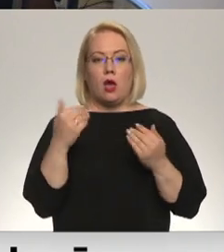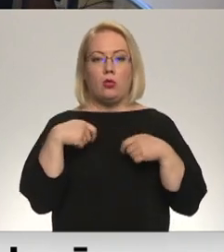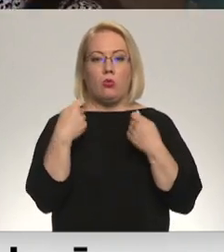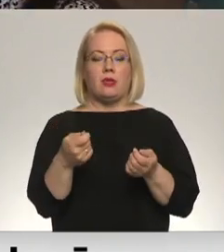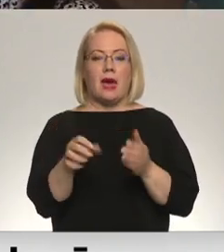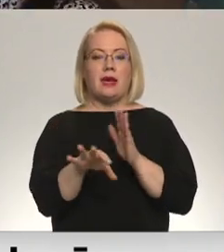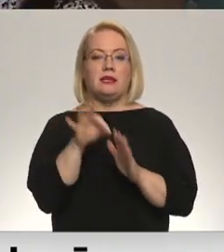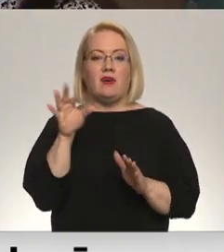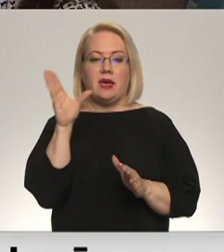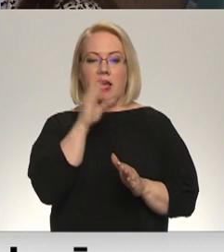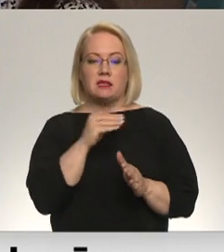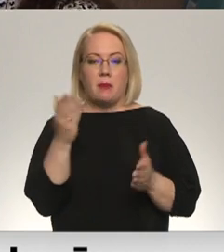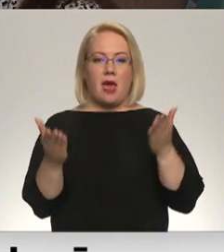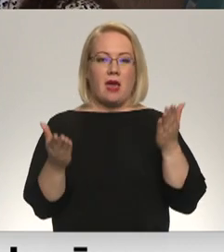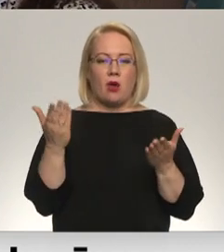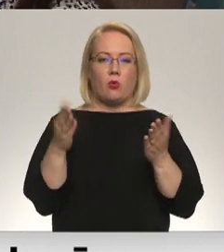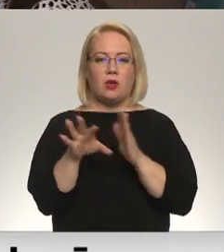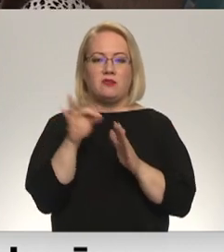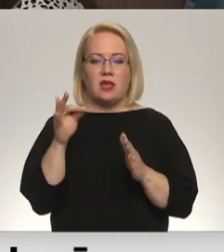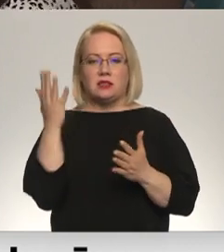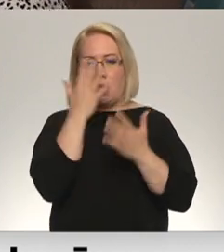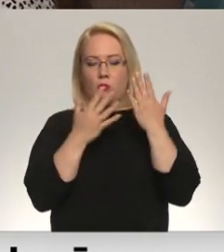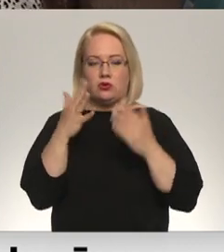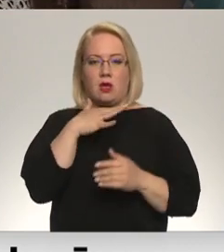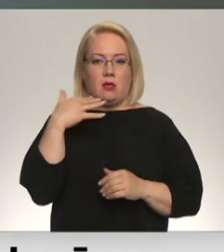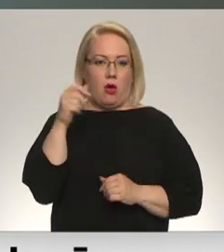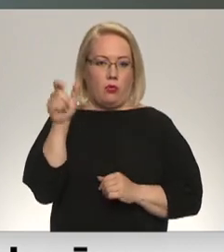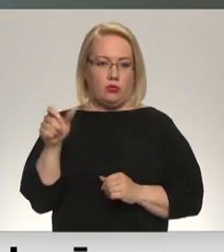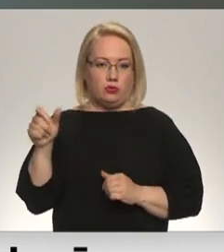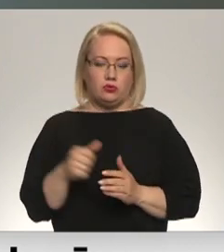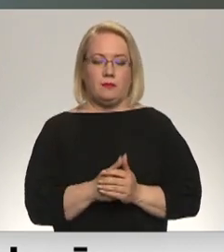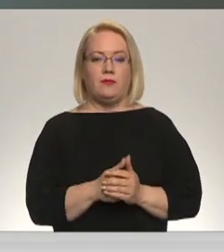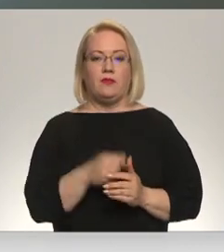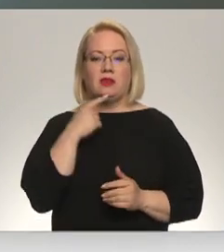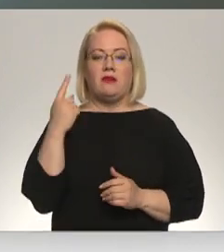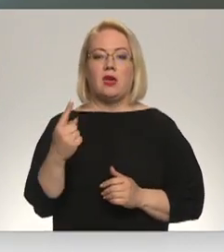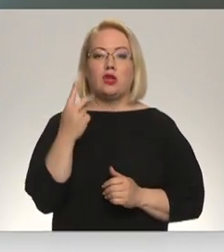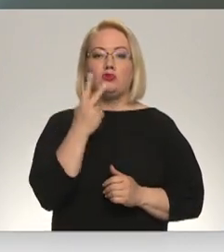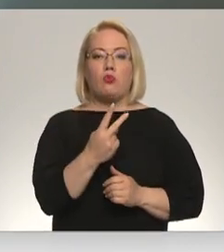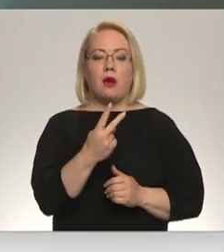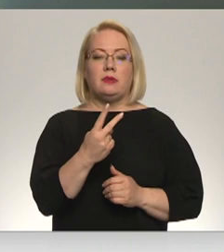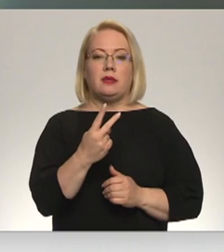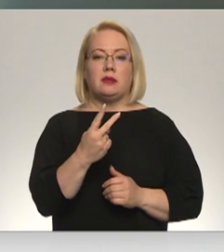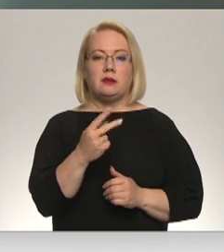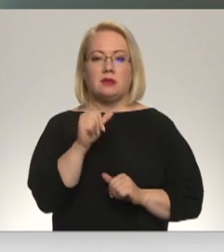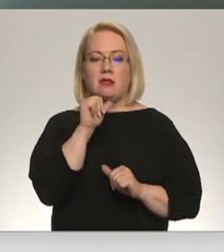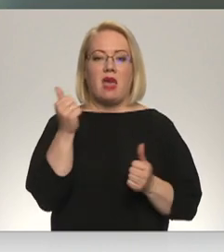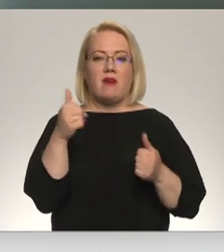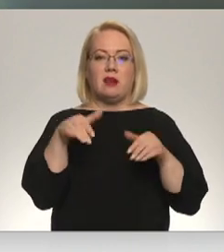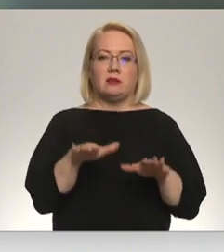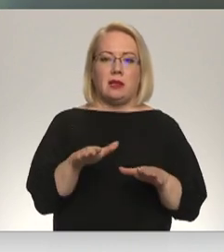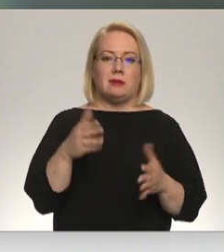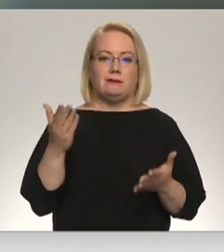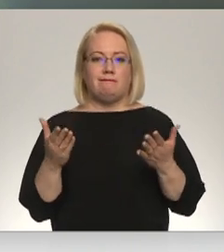iespējas ar diviem eksāmenu veidiem samulsinājusi daudzus. Viens otrs, teiksim, pat lāgā nevar izšķirties, ko